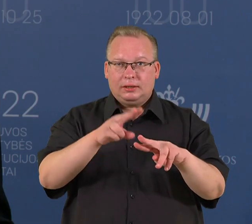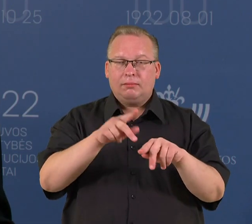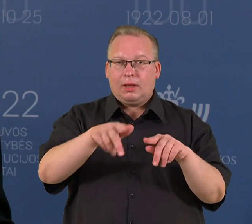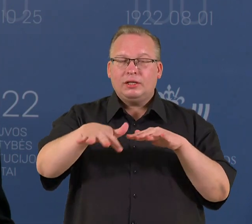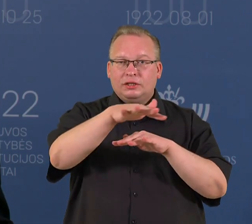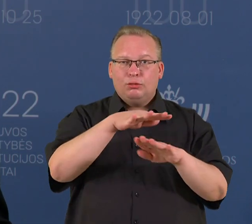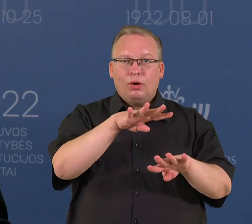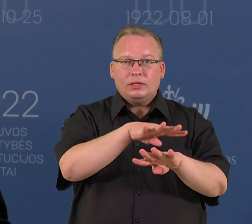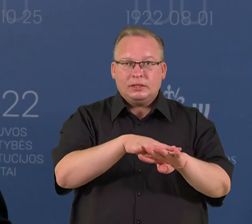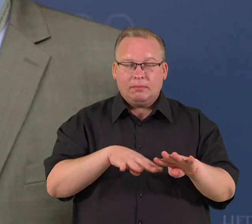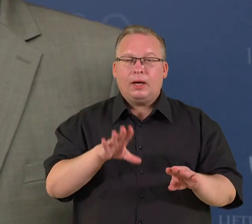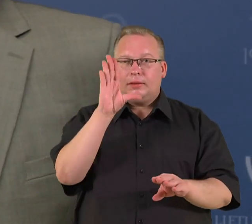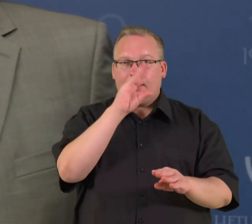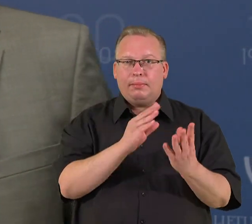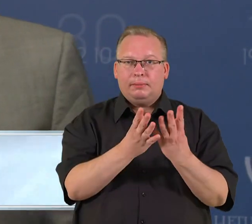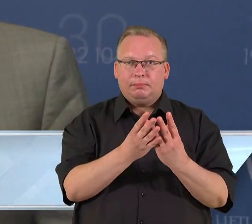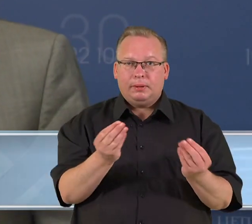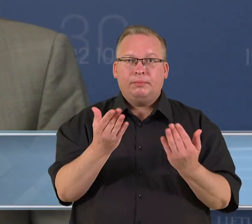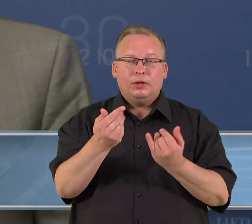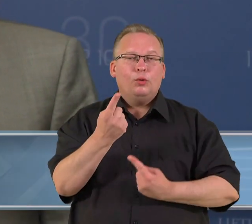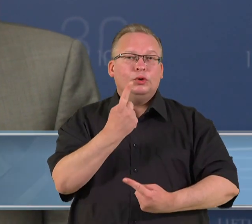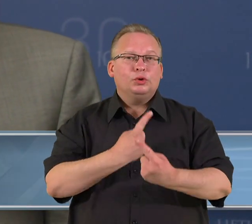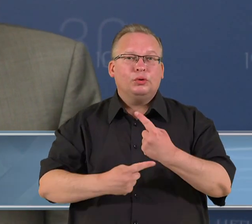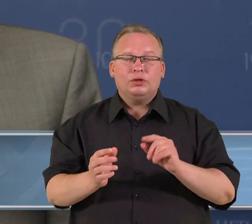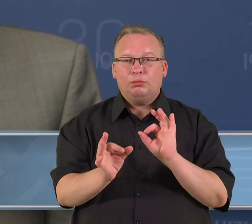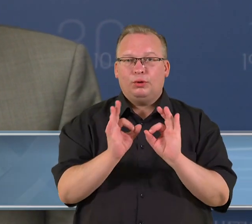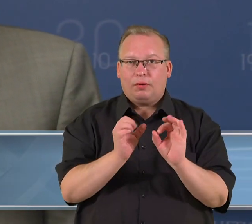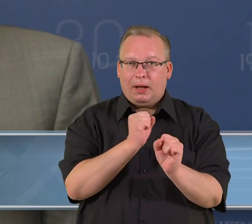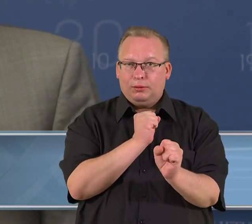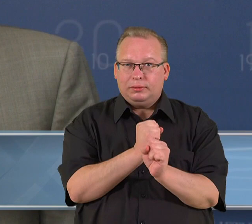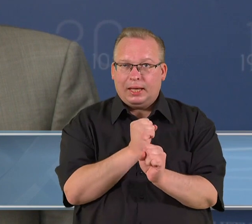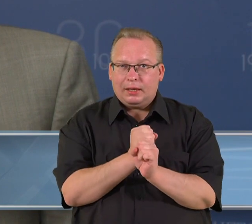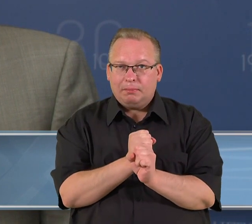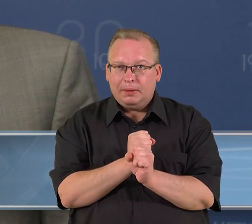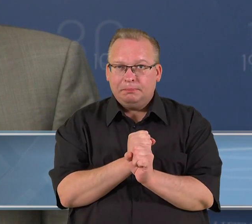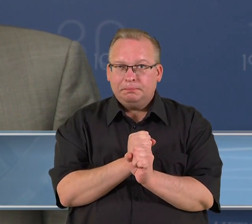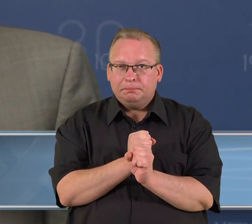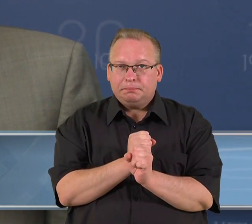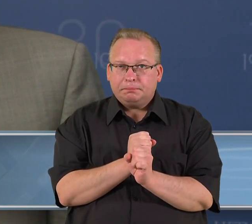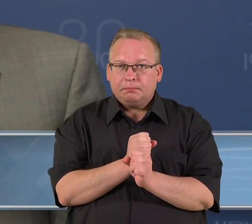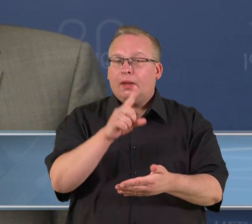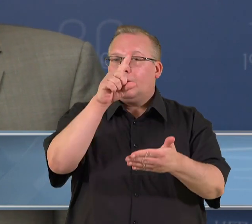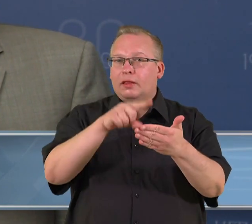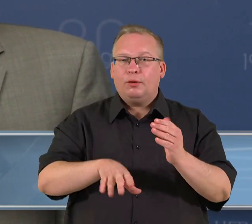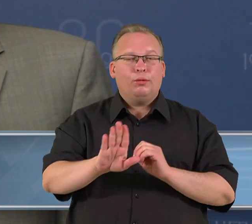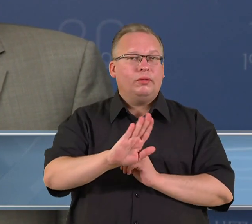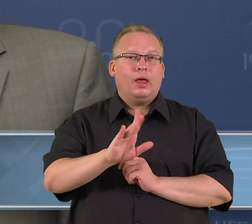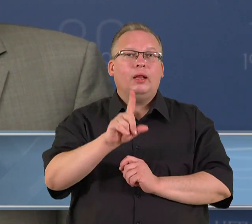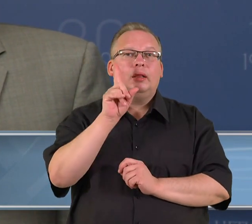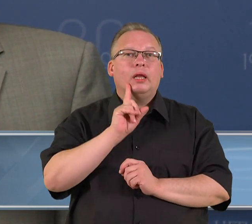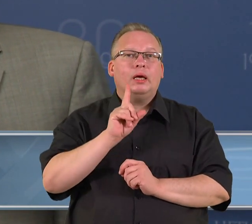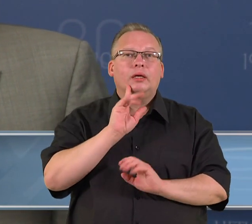situacija seime pagaliau išsispręsta. Tikiuos, kad jau grįžom į normalų darbą ir tikrai tikiu, kad tai nelaikinas